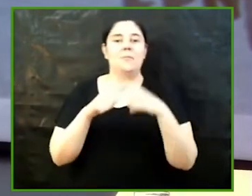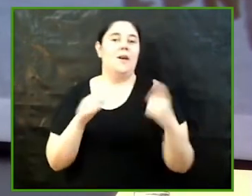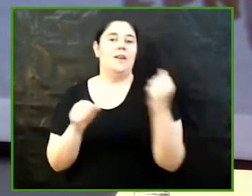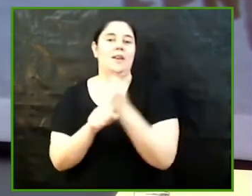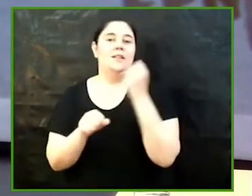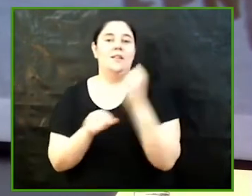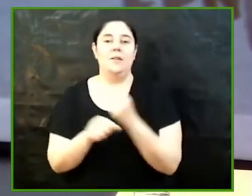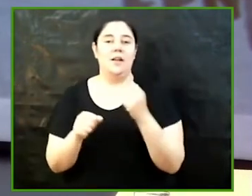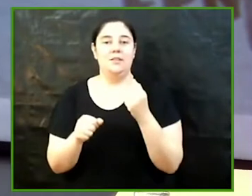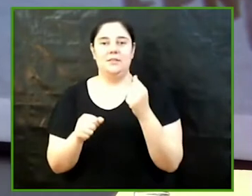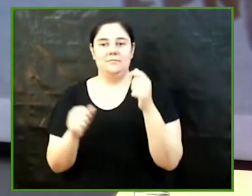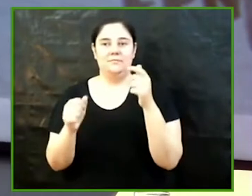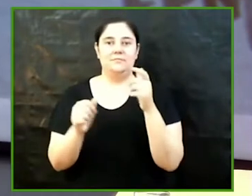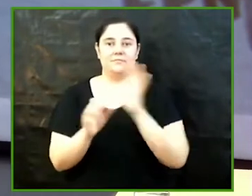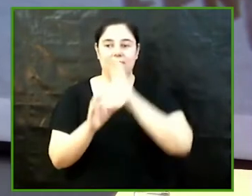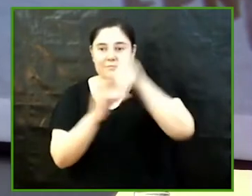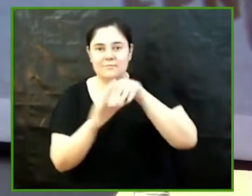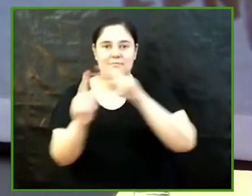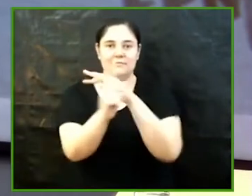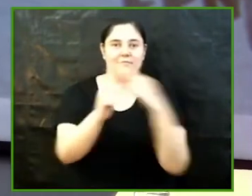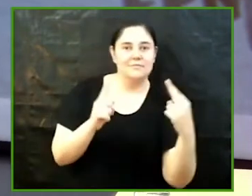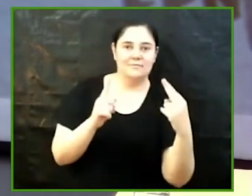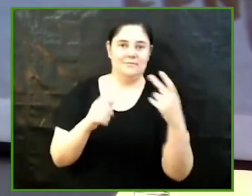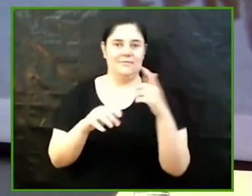que imparteix en els seus estudis i, per tant,